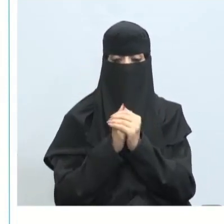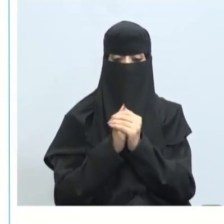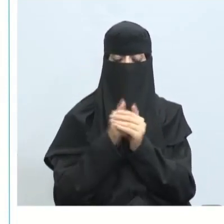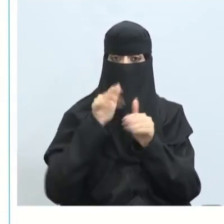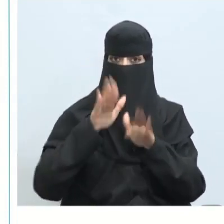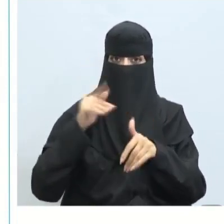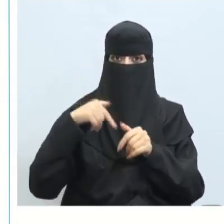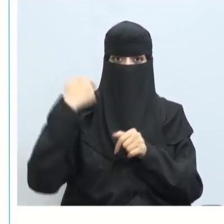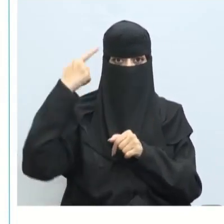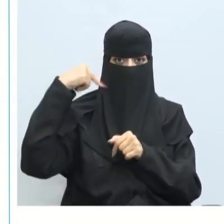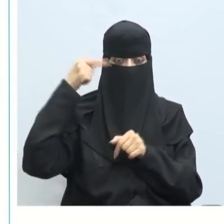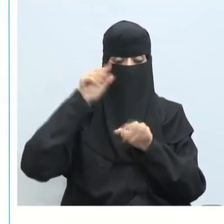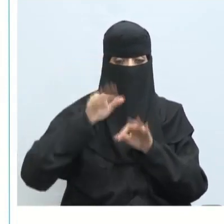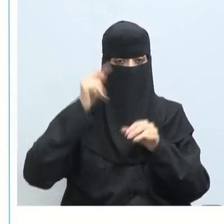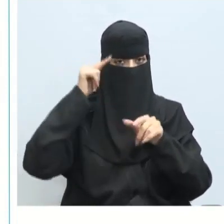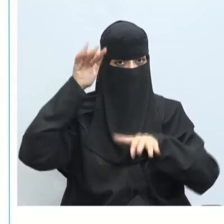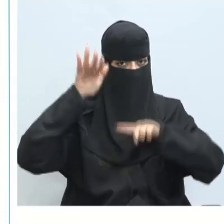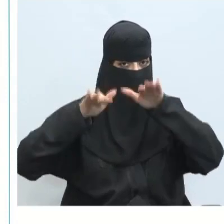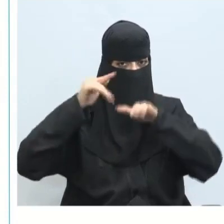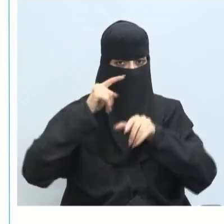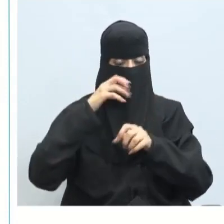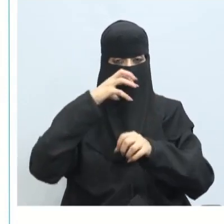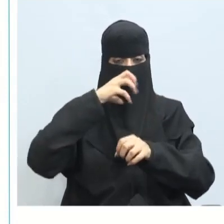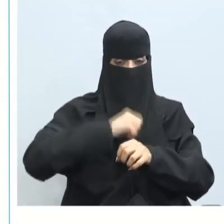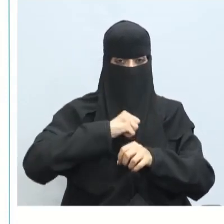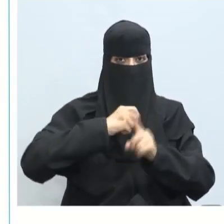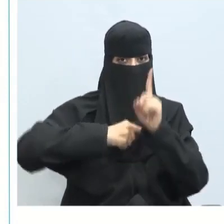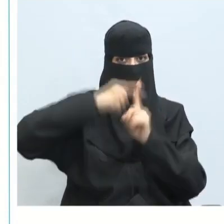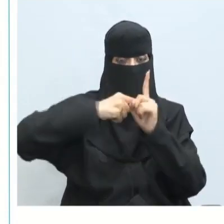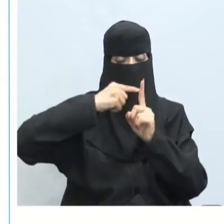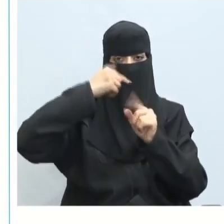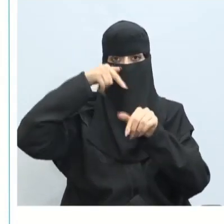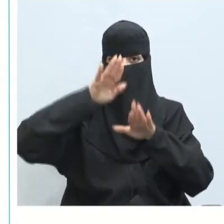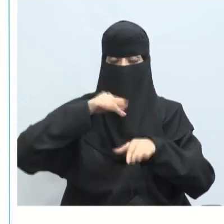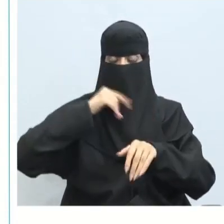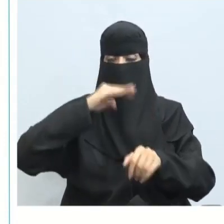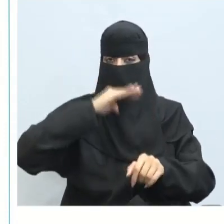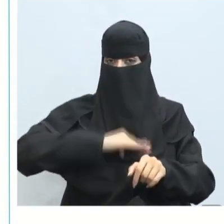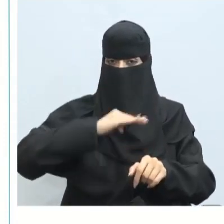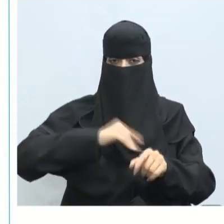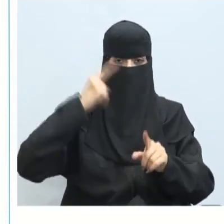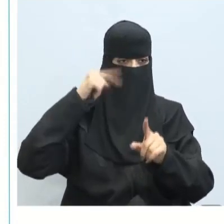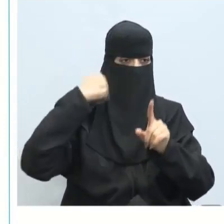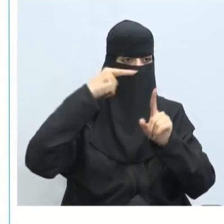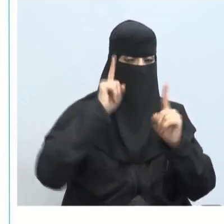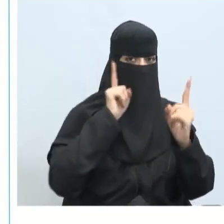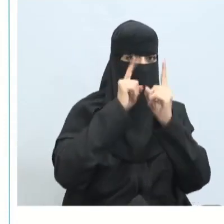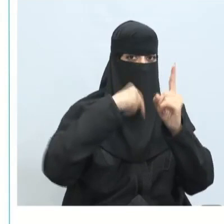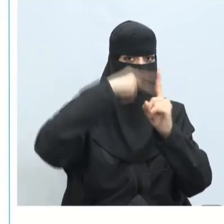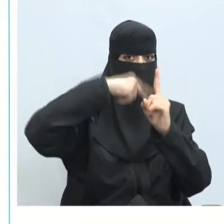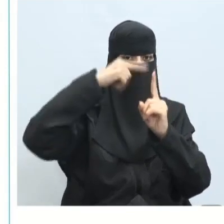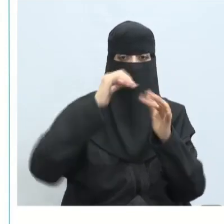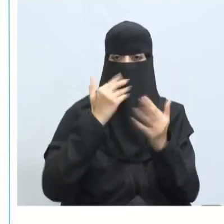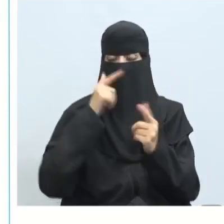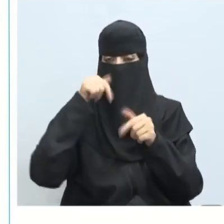أيضا التفكير بحكمة نتيجة ضبط الانفعالات إذن الضغط يجعلنا نفكر بانفعالاتنا لكي لا تؤثر علينا هذه